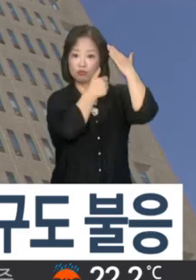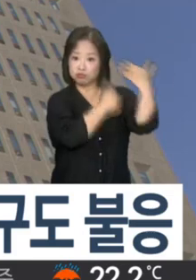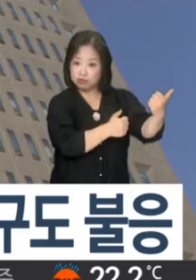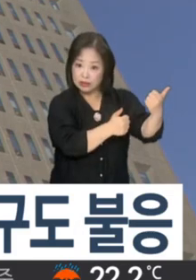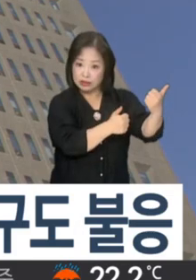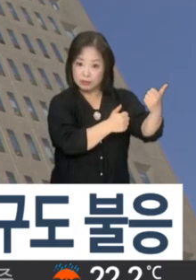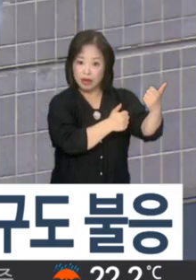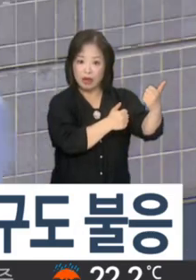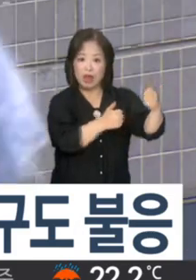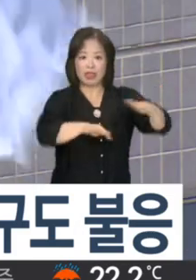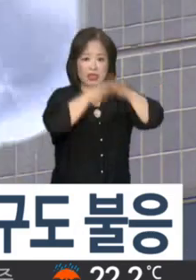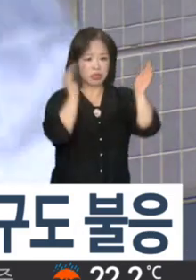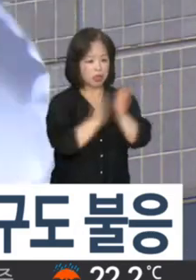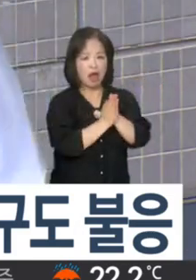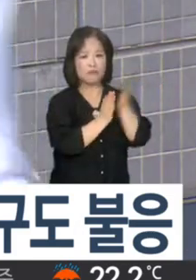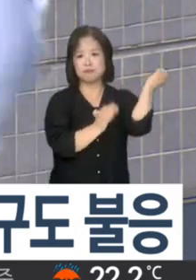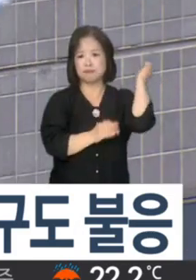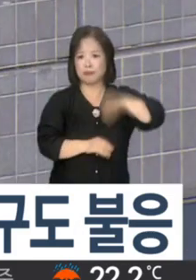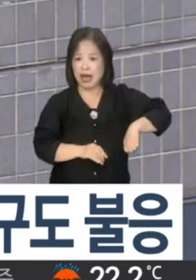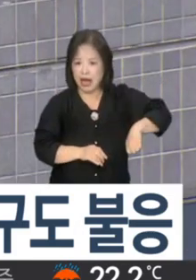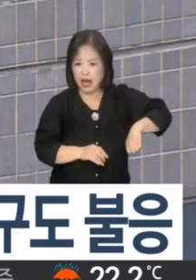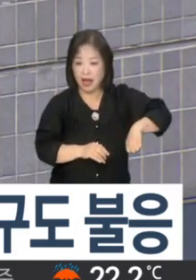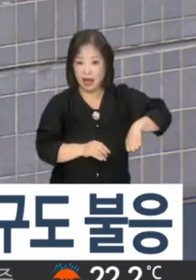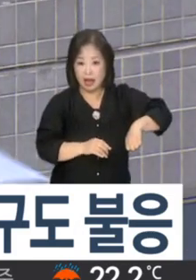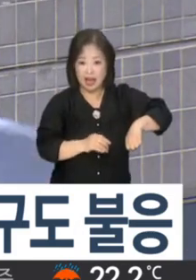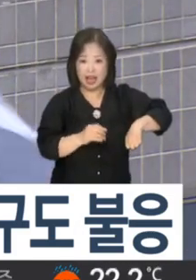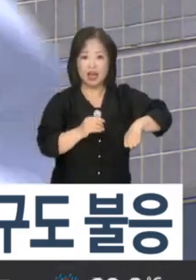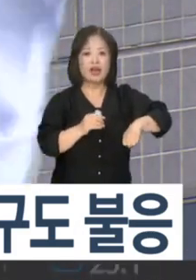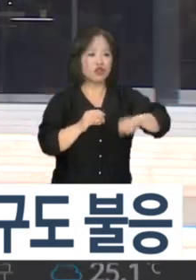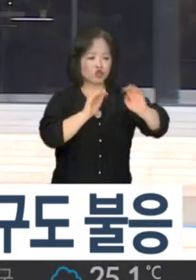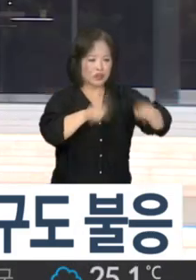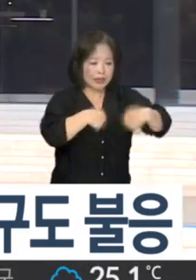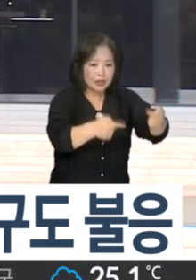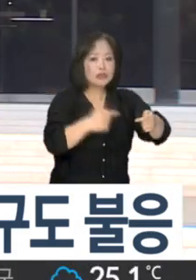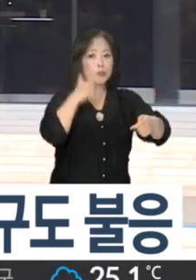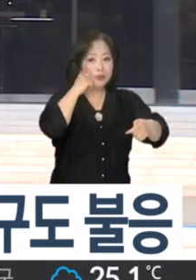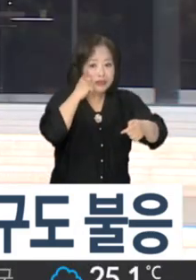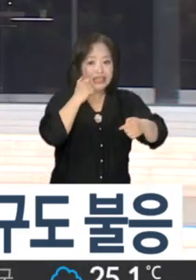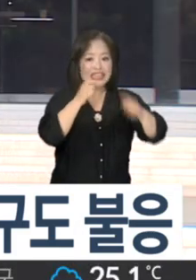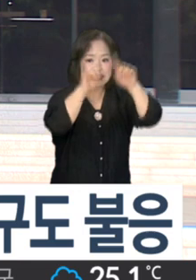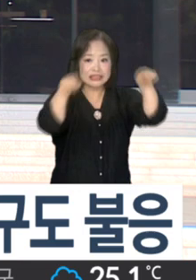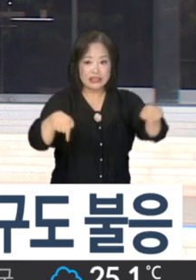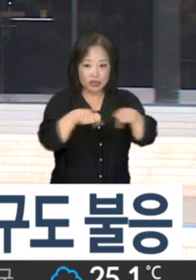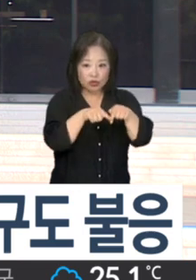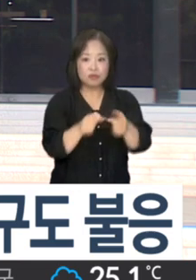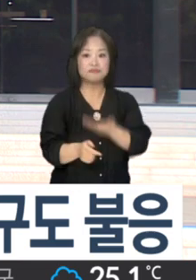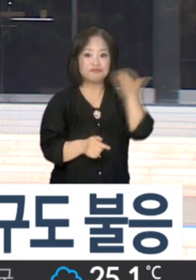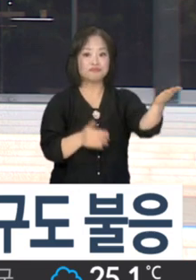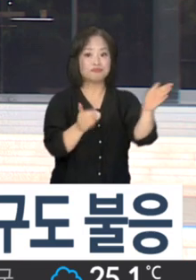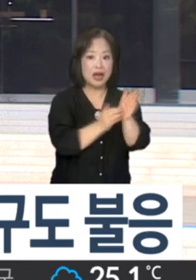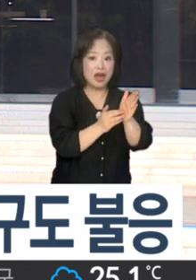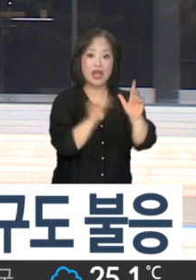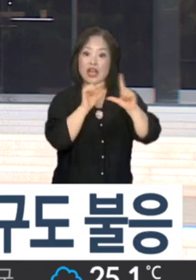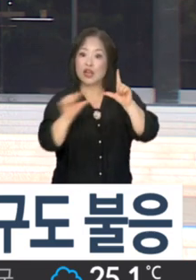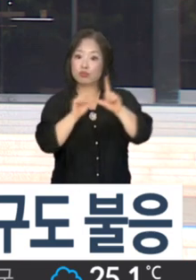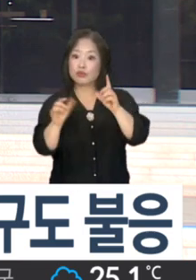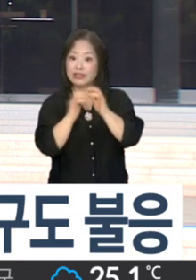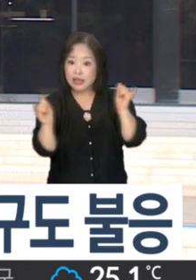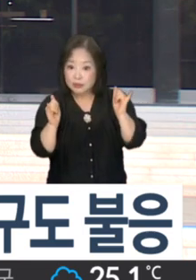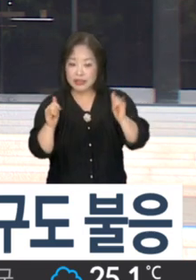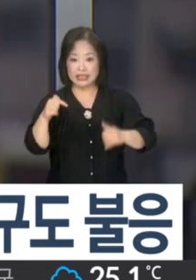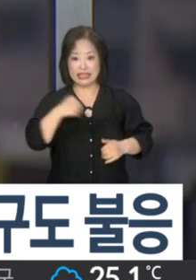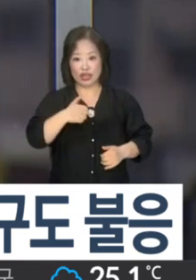전원 조사에 출석하지 않고 불출석 사유서를 제출한 것으로 파악됐습니다. 일부 의원은 사유서에